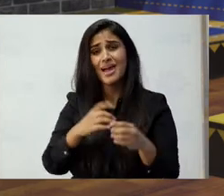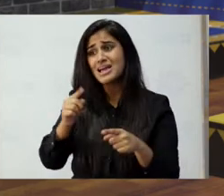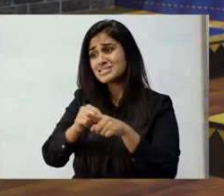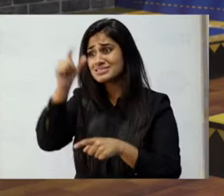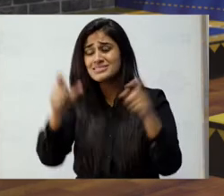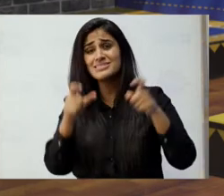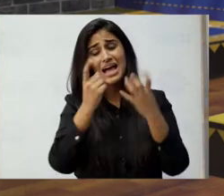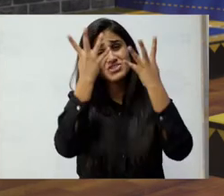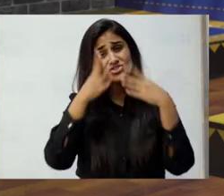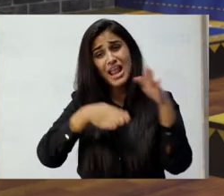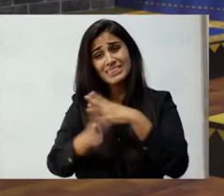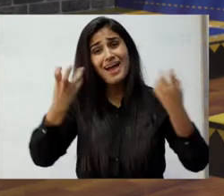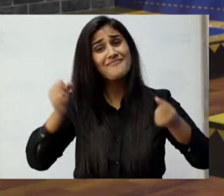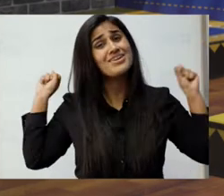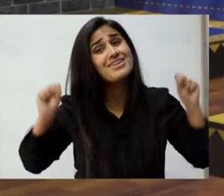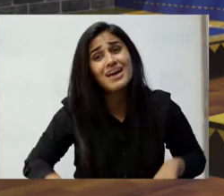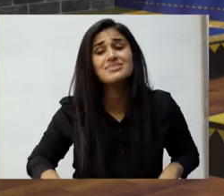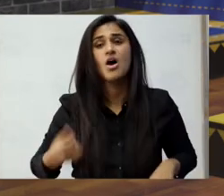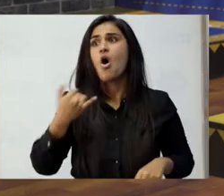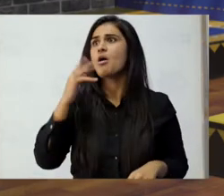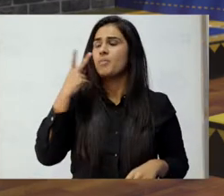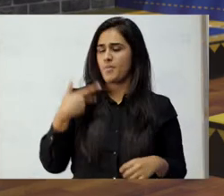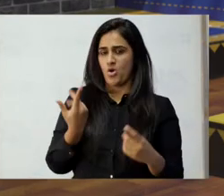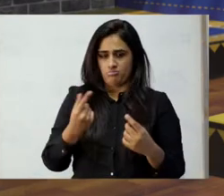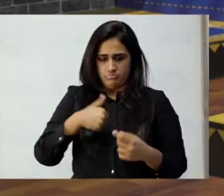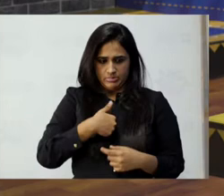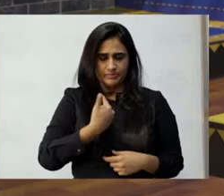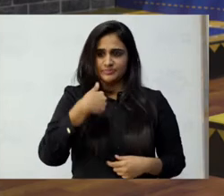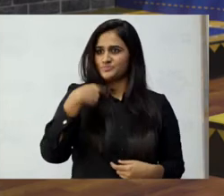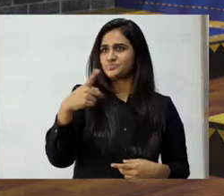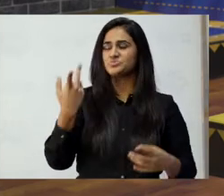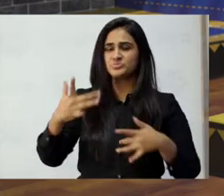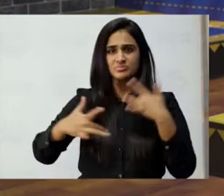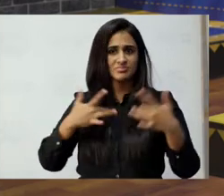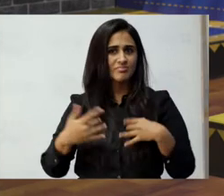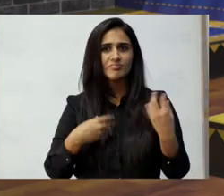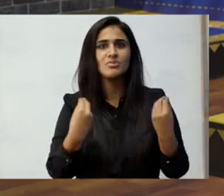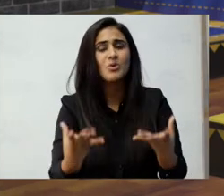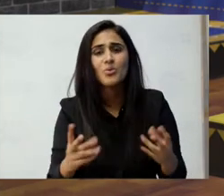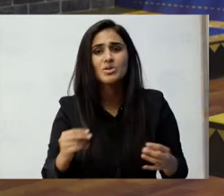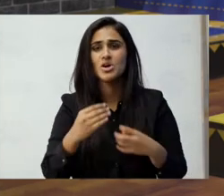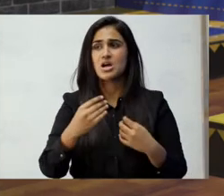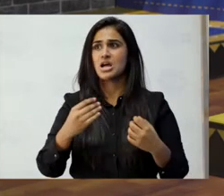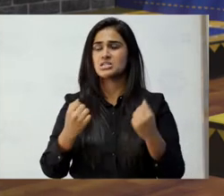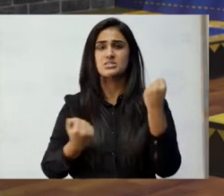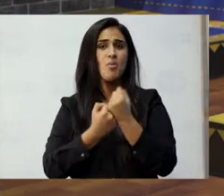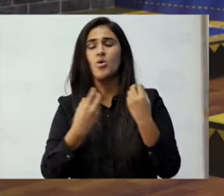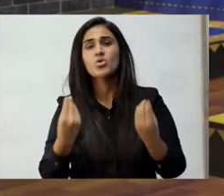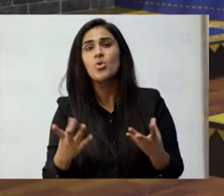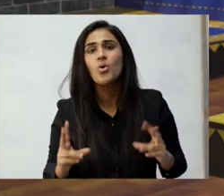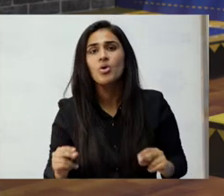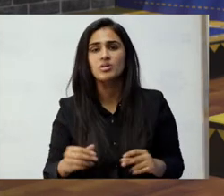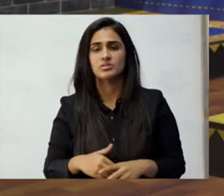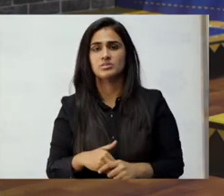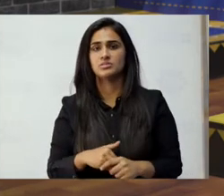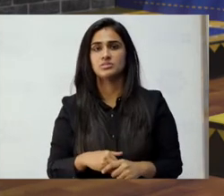literally قید میں ہیں جنہیں آپ کی طرف سے نہ کبھی ہمدردی ملتی ہے نہ support pandemic